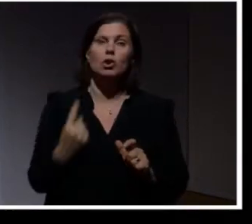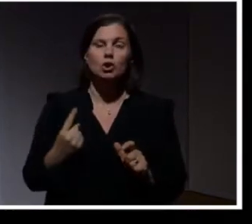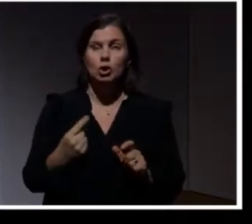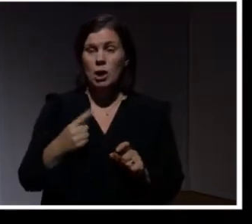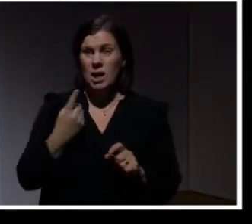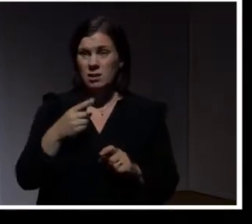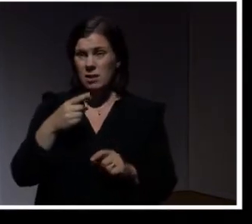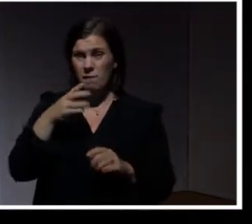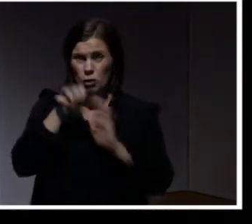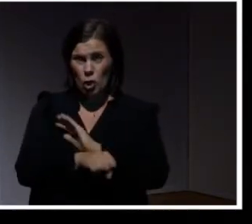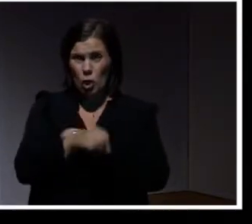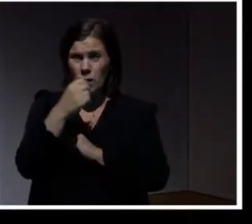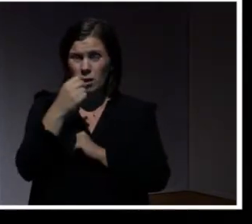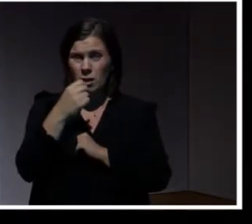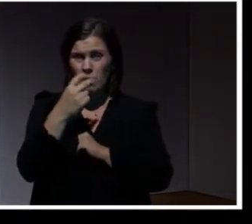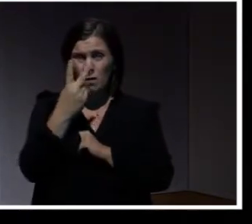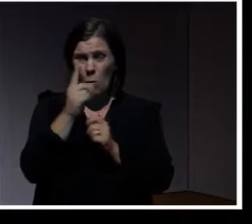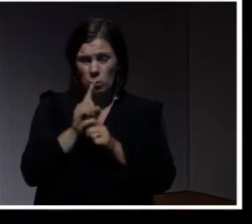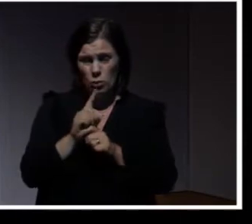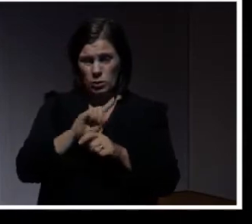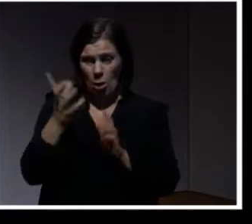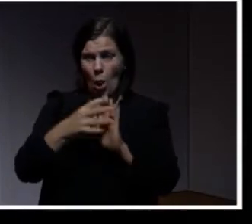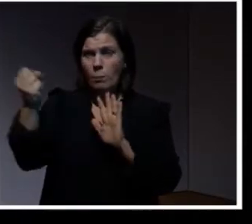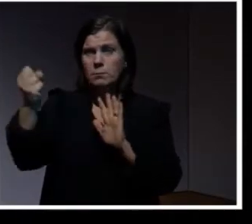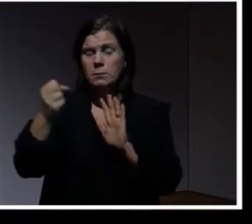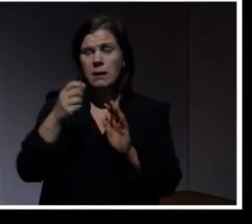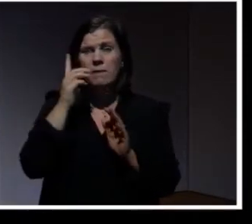förstörd i två minuter om risken är att du blir av med all din information?